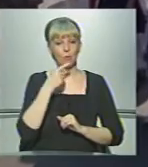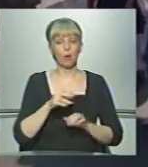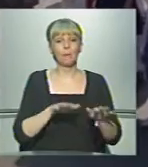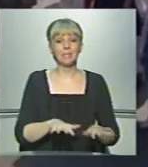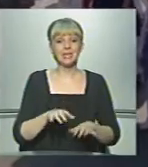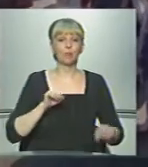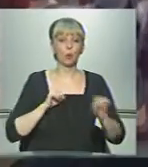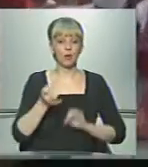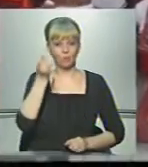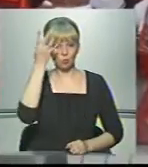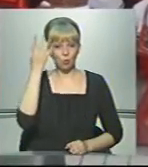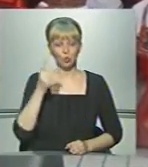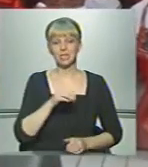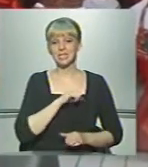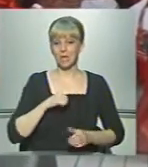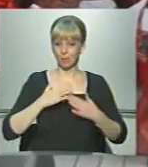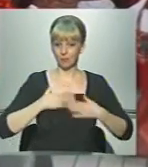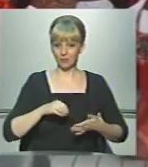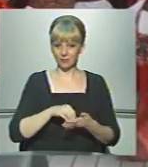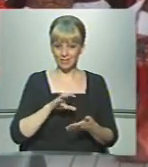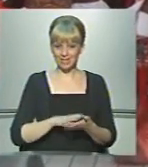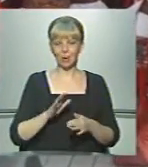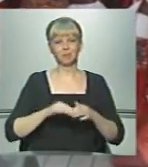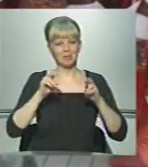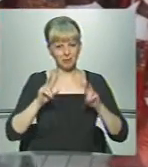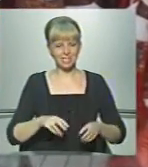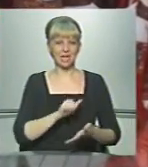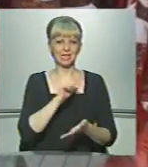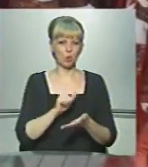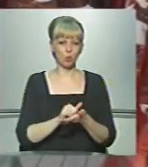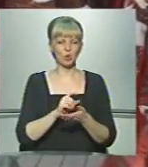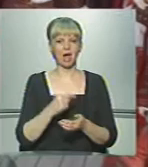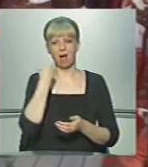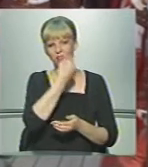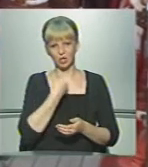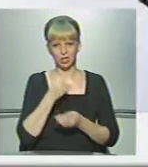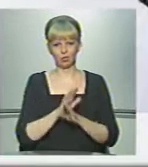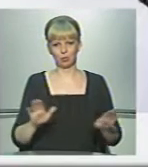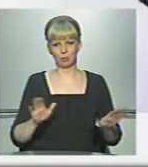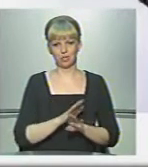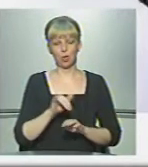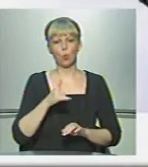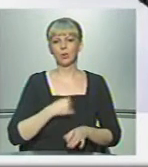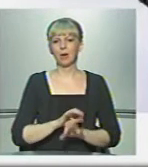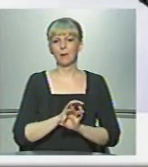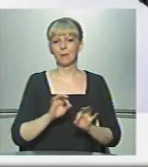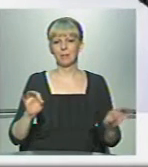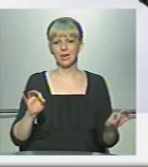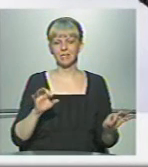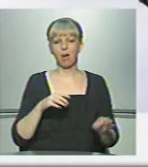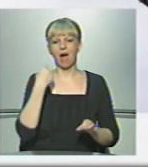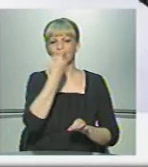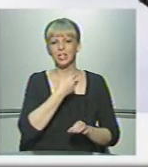у місцевому управлінні культури, чи не найприємніша від знака – спеціальний диплом за автентичну пісню. У нас прекрасний був